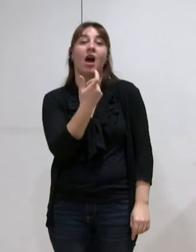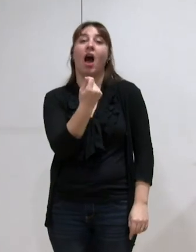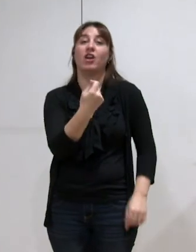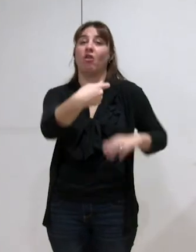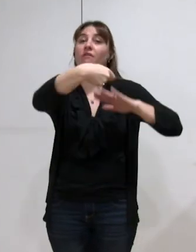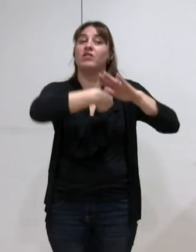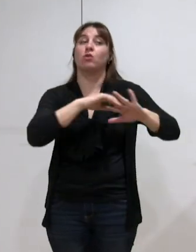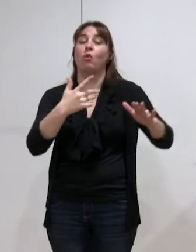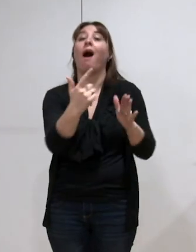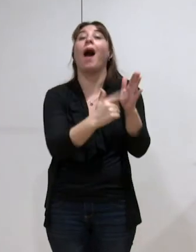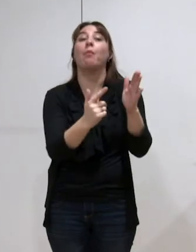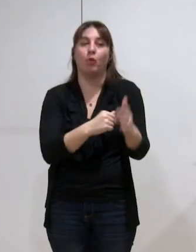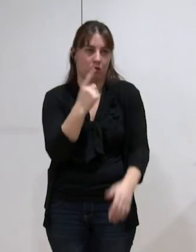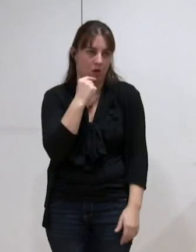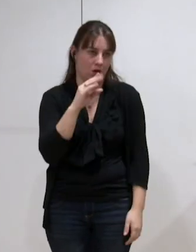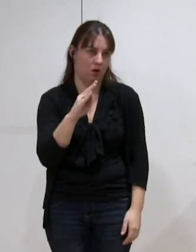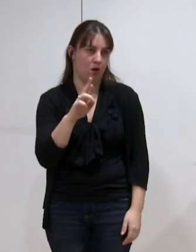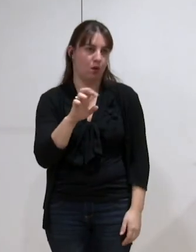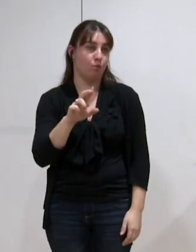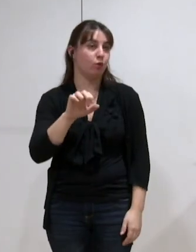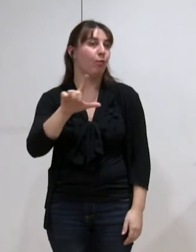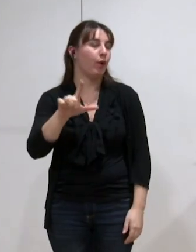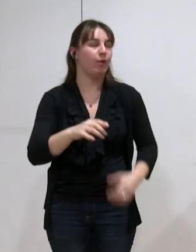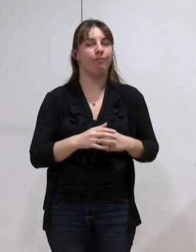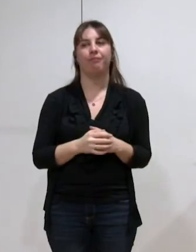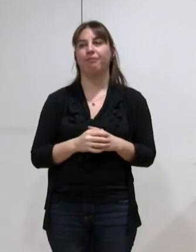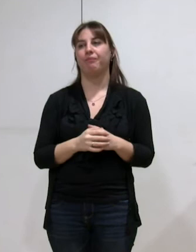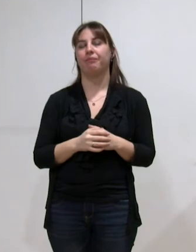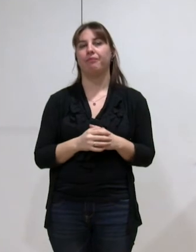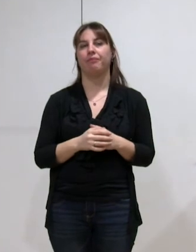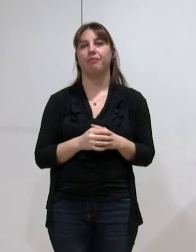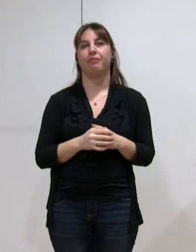Breuil. Donc, après, il y a des opérations qui se trouvent